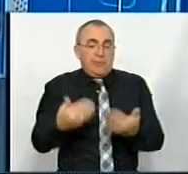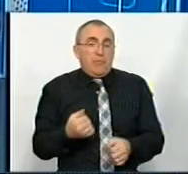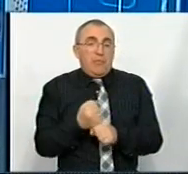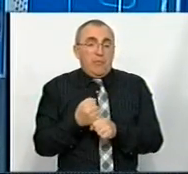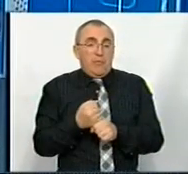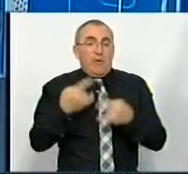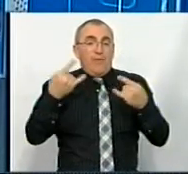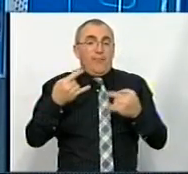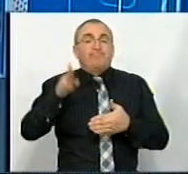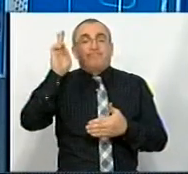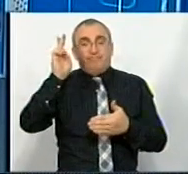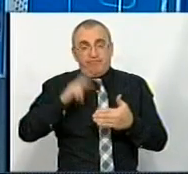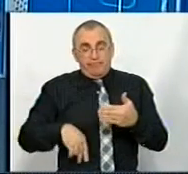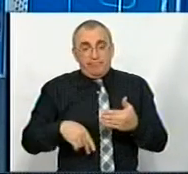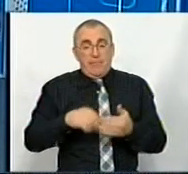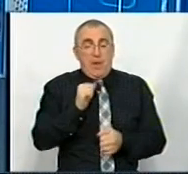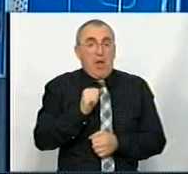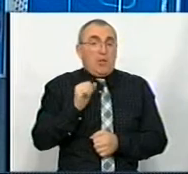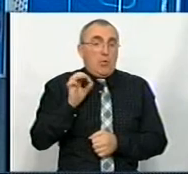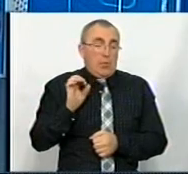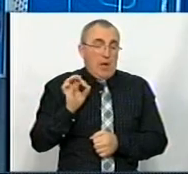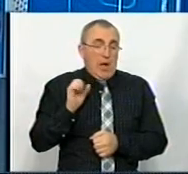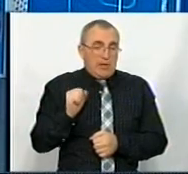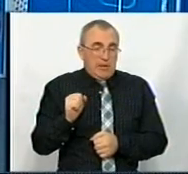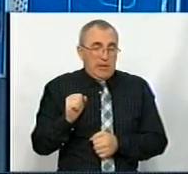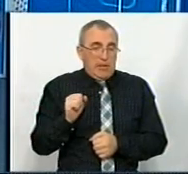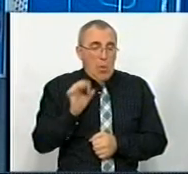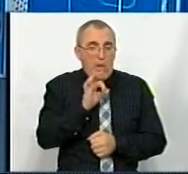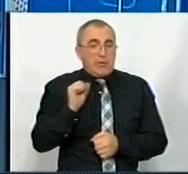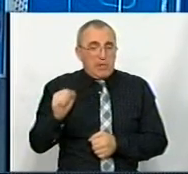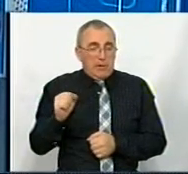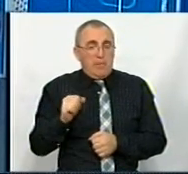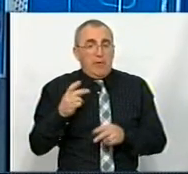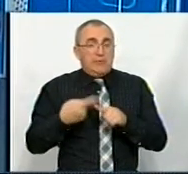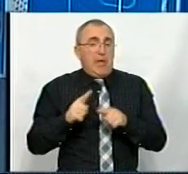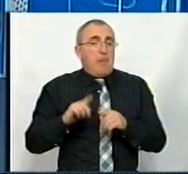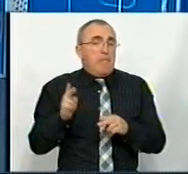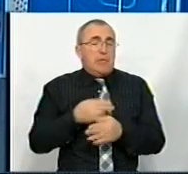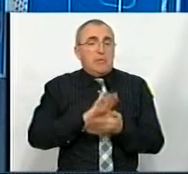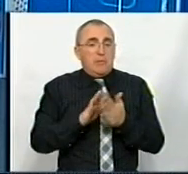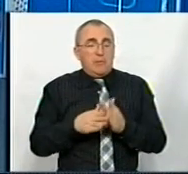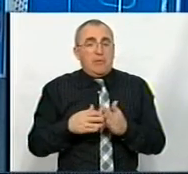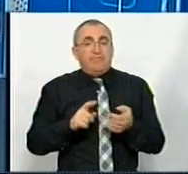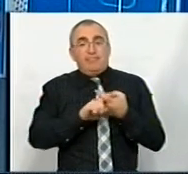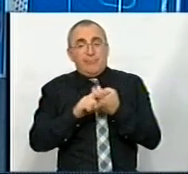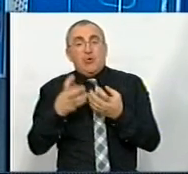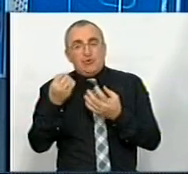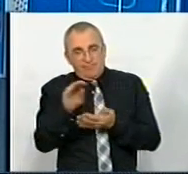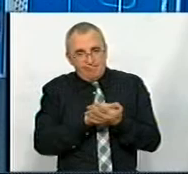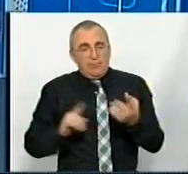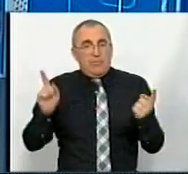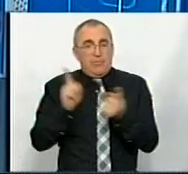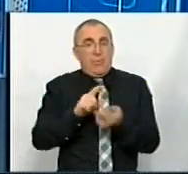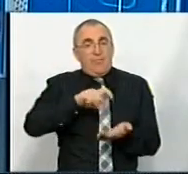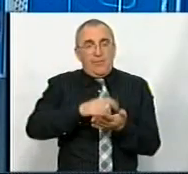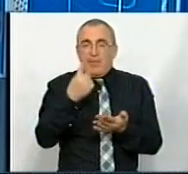На жаль, ефірний час вичерпано Олеже Анатолійовичу. Я думаю, що це безумовно, привід для того, щоб нам ще з вами зустрітися у